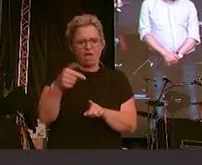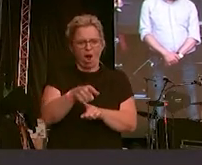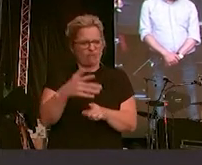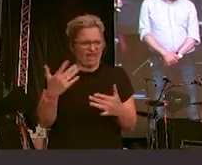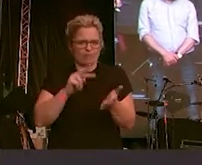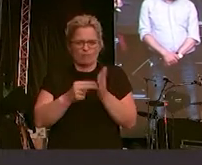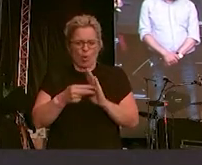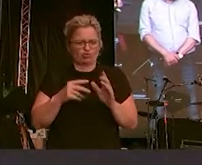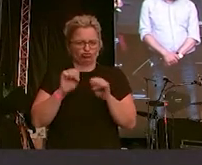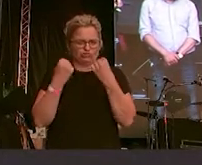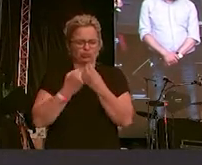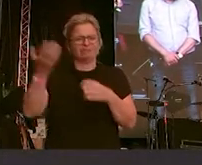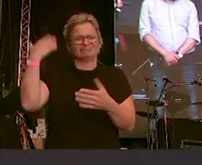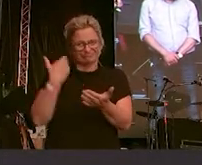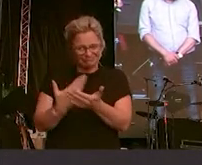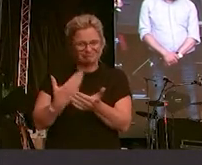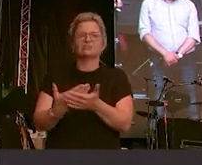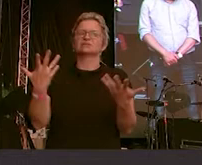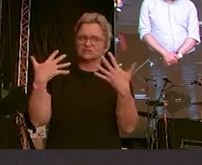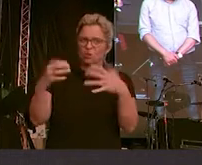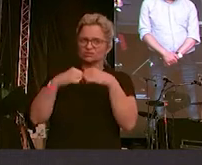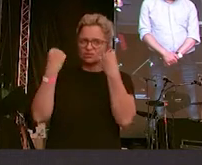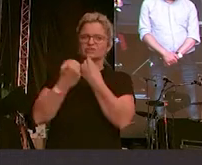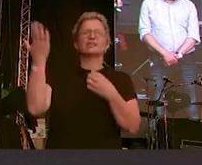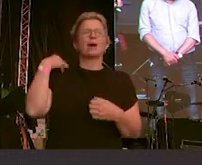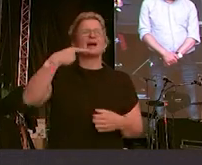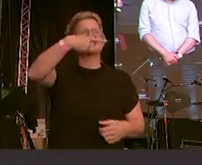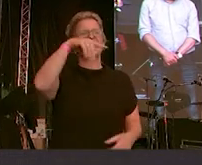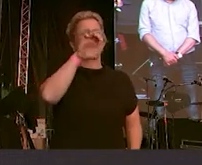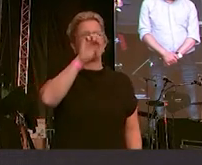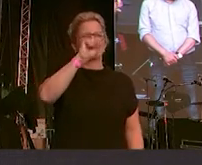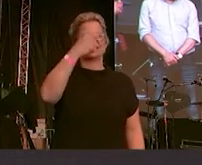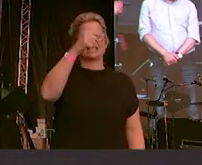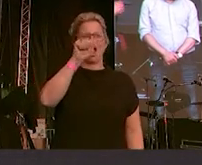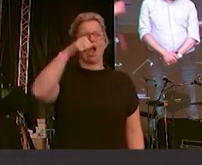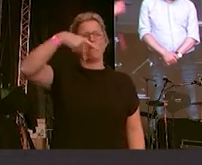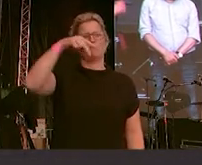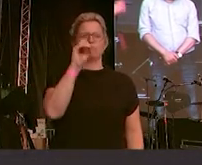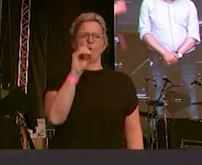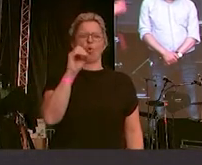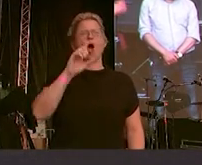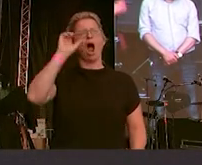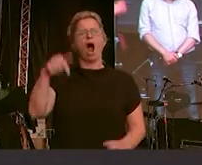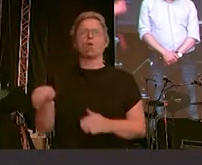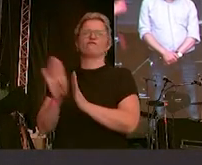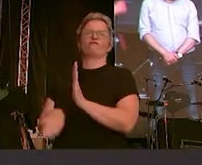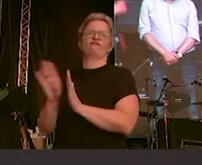Haltung 1943 bei der Gestapo denunziert worden. Und